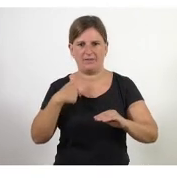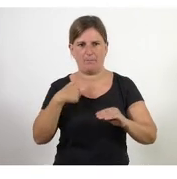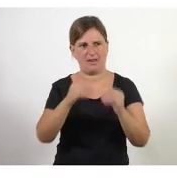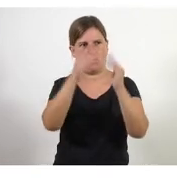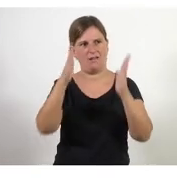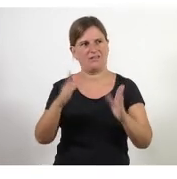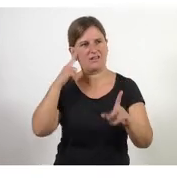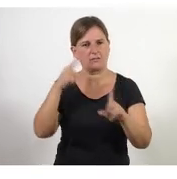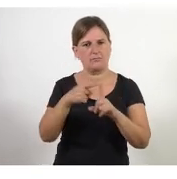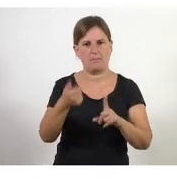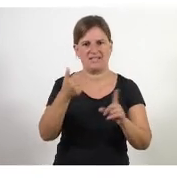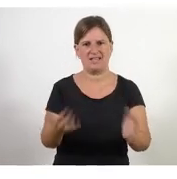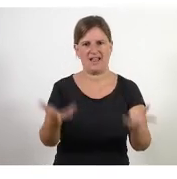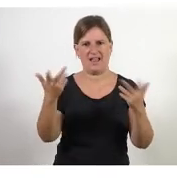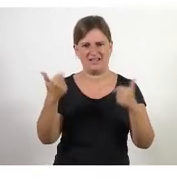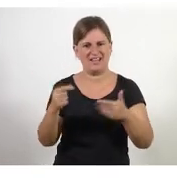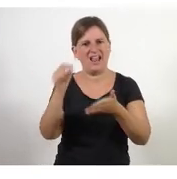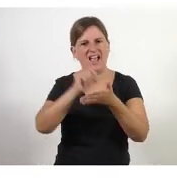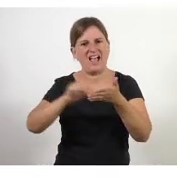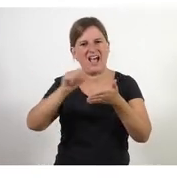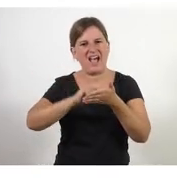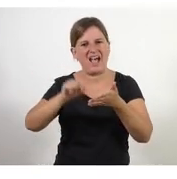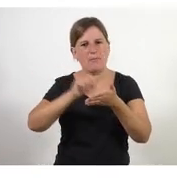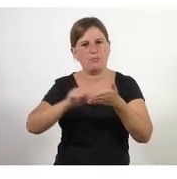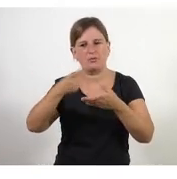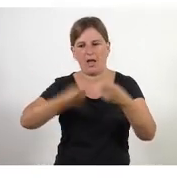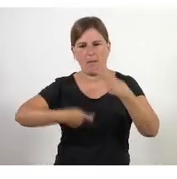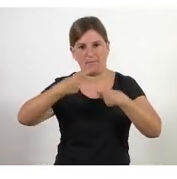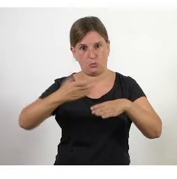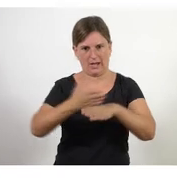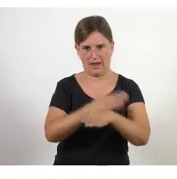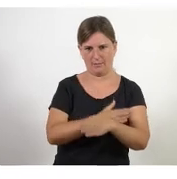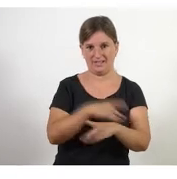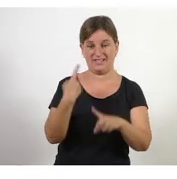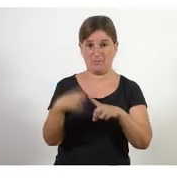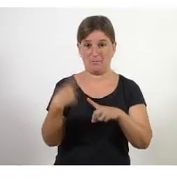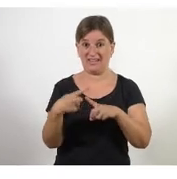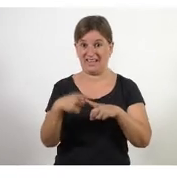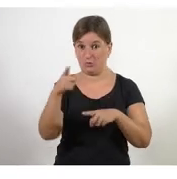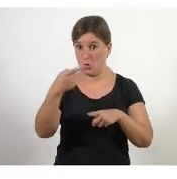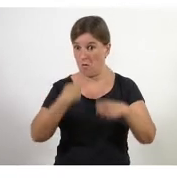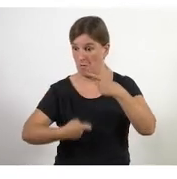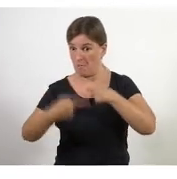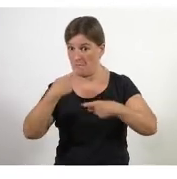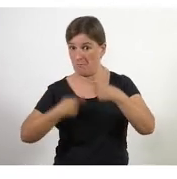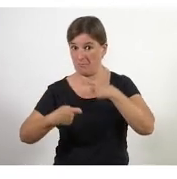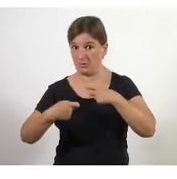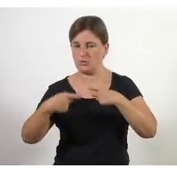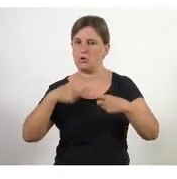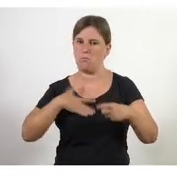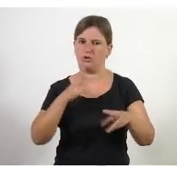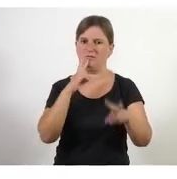més àgils i apunta't-ho abans de fer preguntes perquè les preguntes que facis et puguin donar